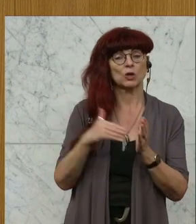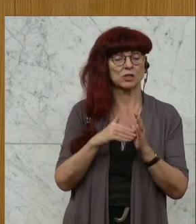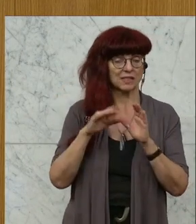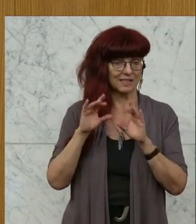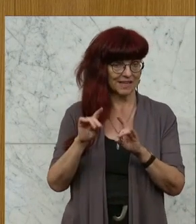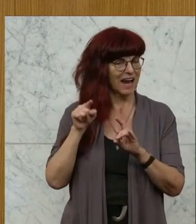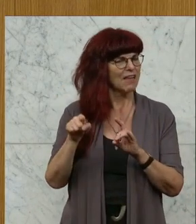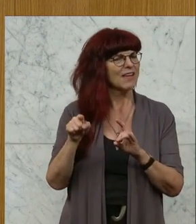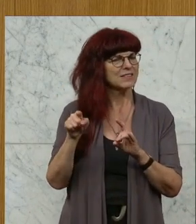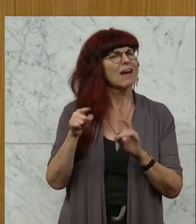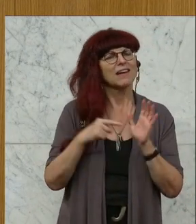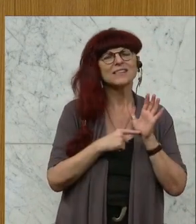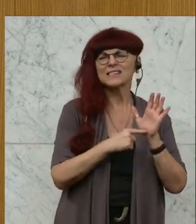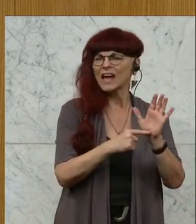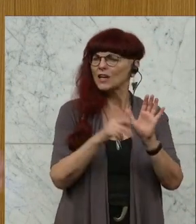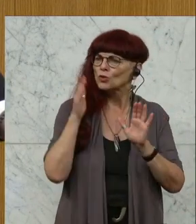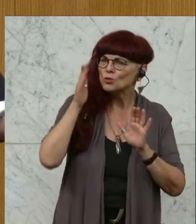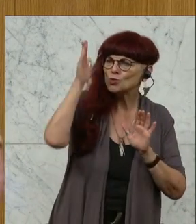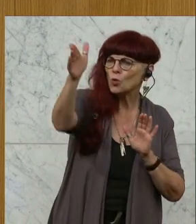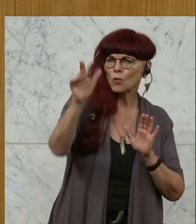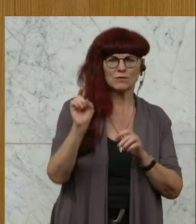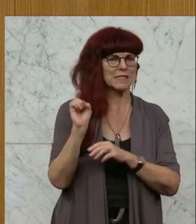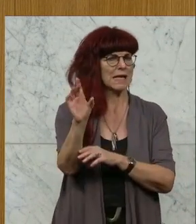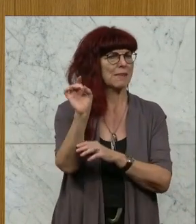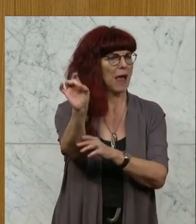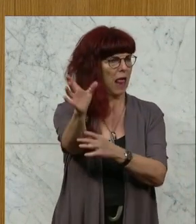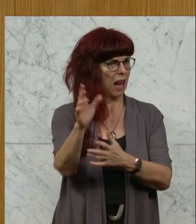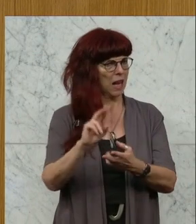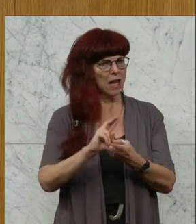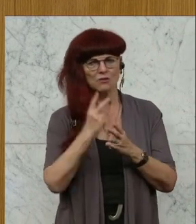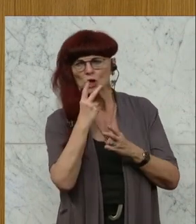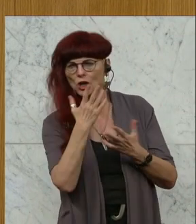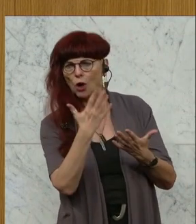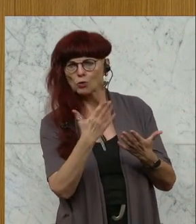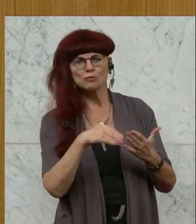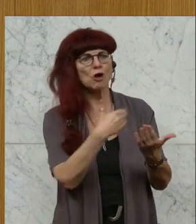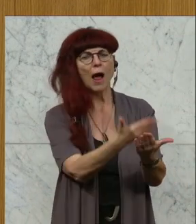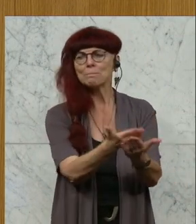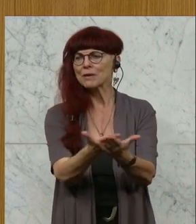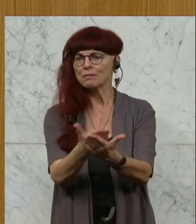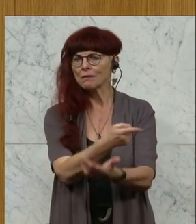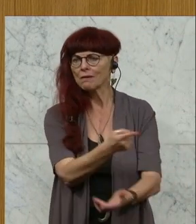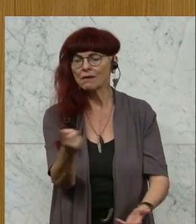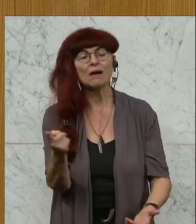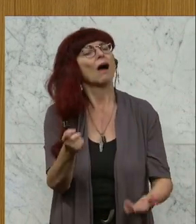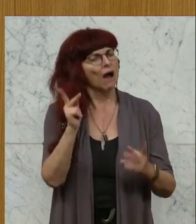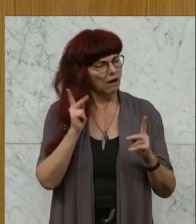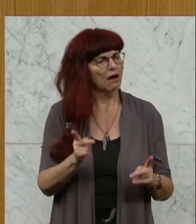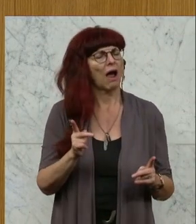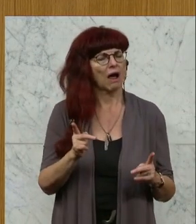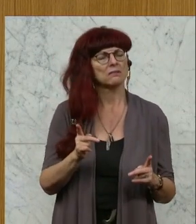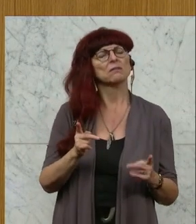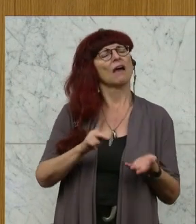Zukunftssignal für alle Anbieter. Es ermöglicht Ihnen den Schritt in eine zeitgemäße